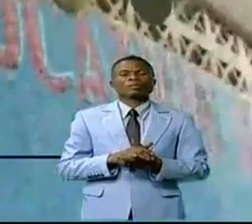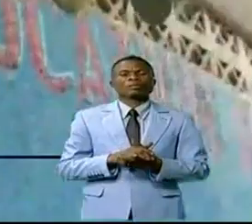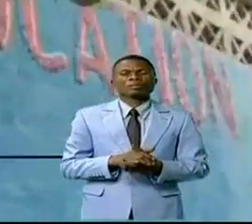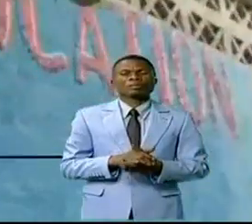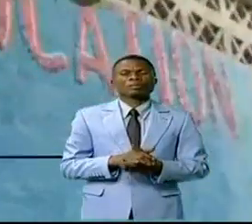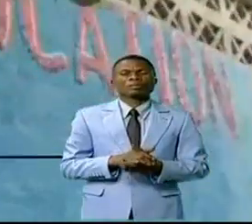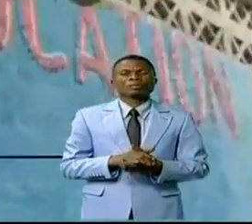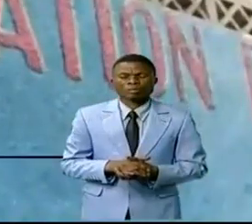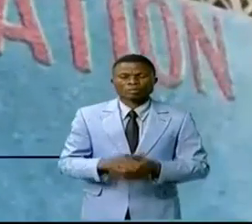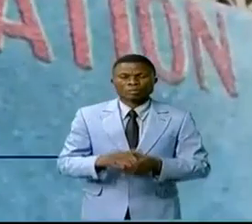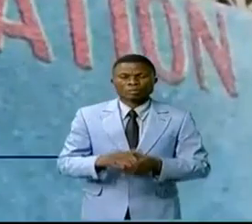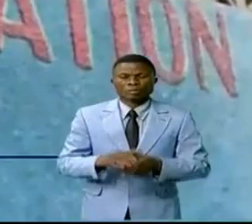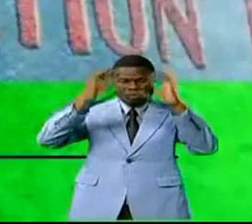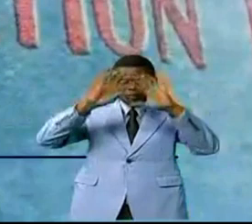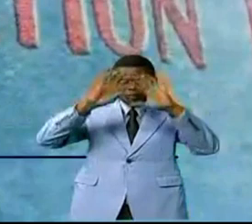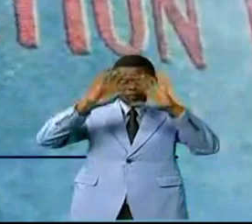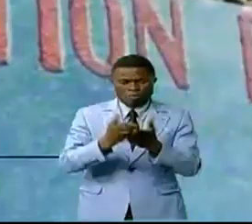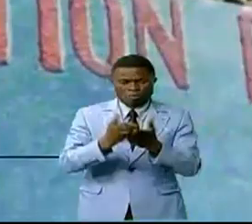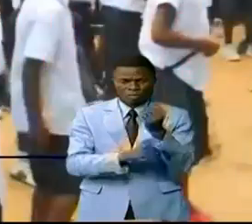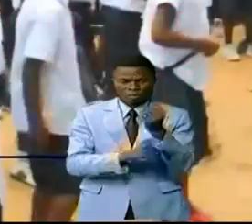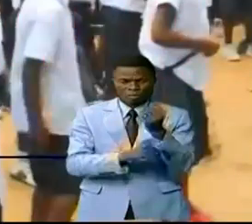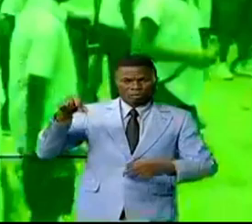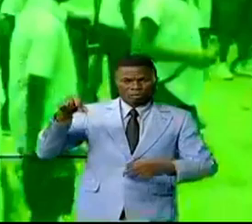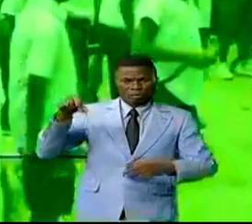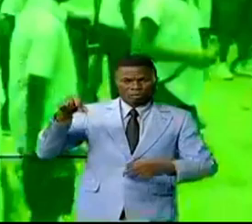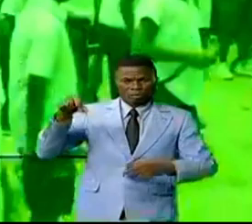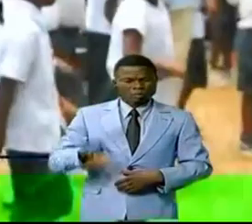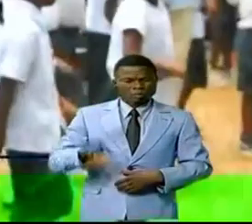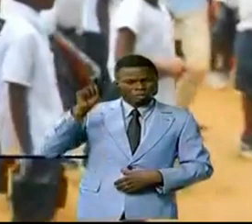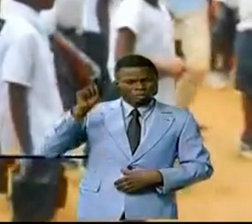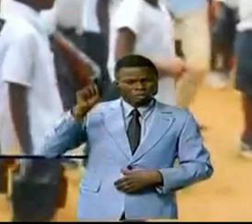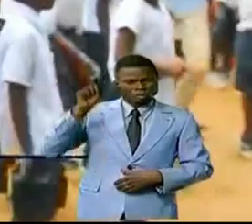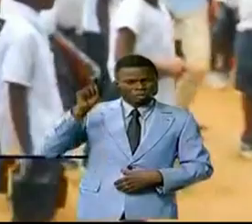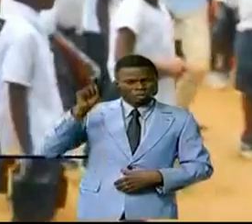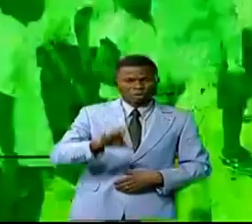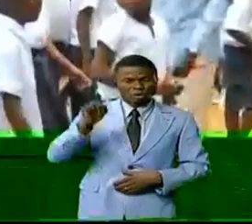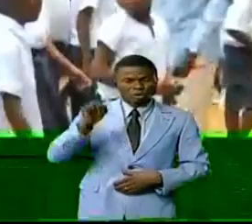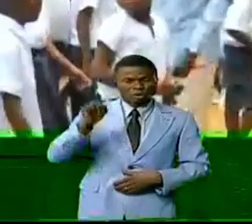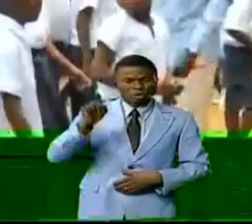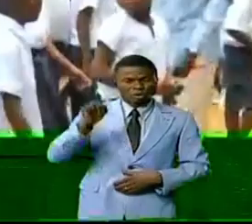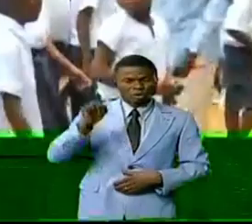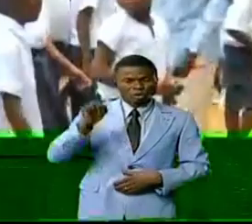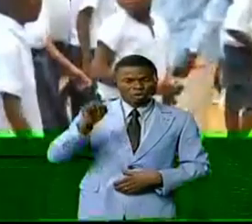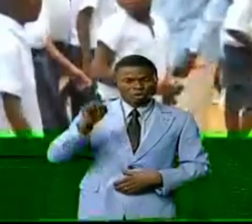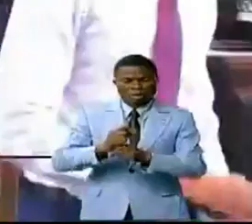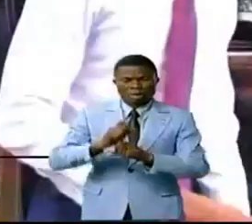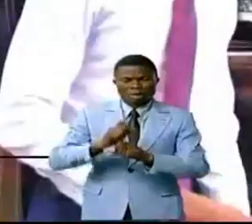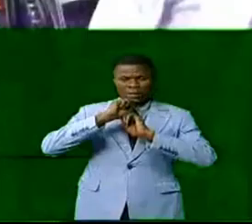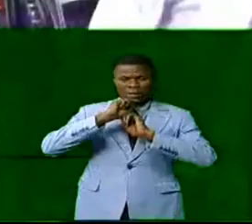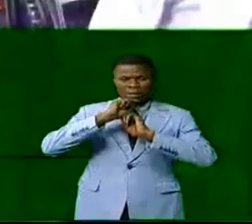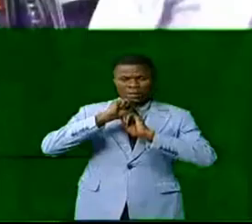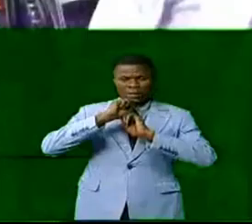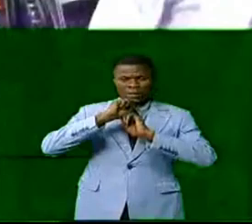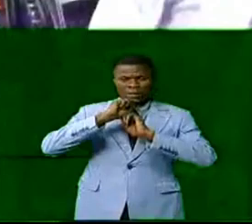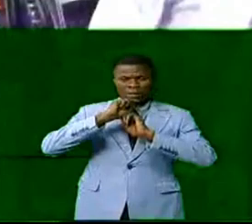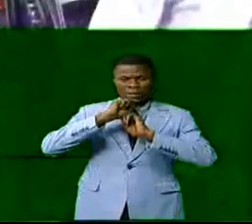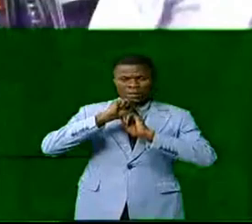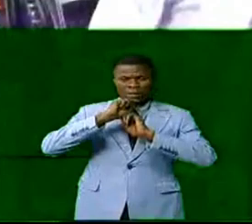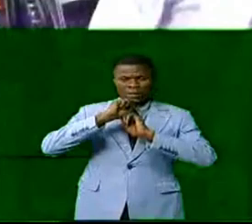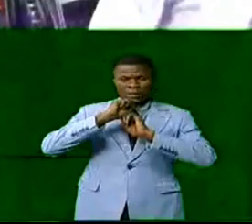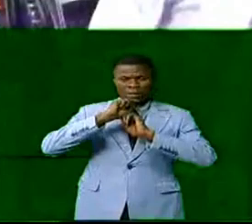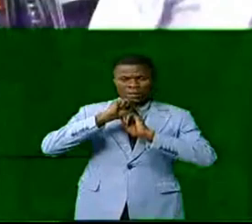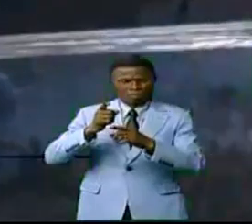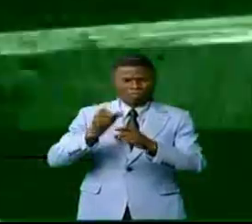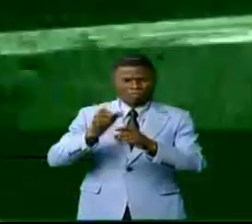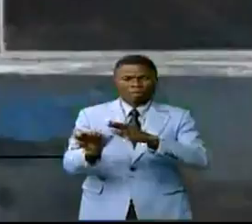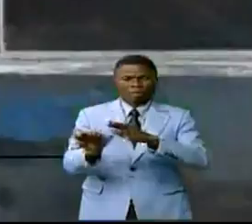primaire éducation pour tous située au quartier Malouika dans la commune de Ngalema a été gratifiée d'un geste de bienveillance de la part de